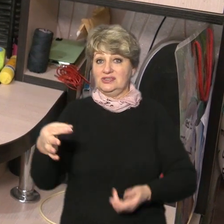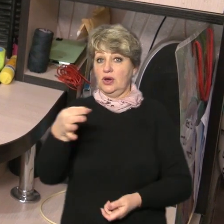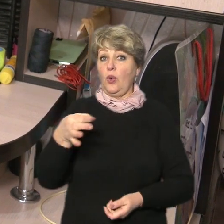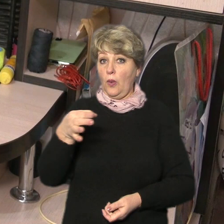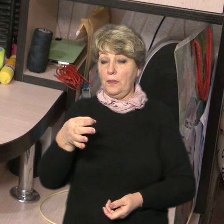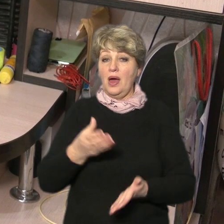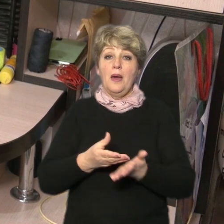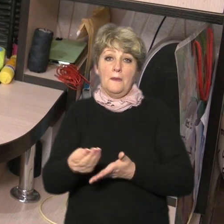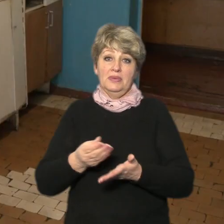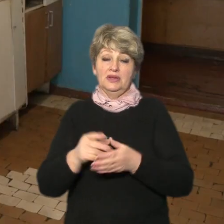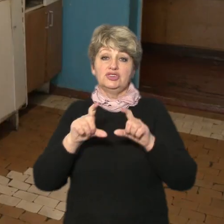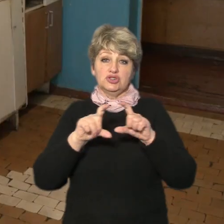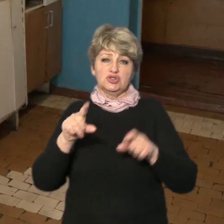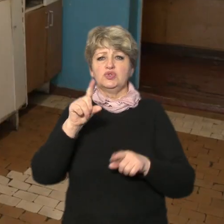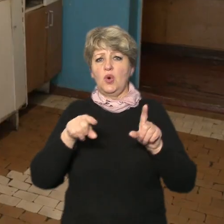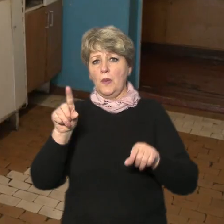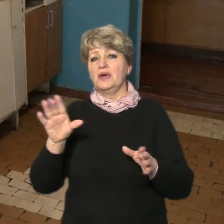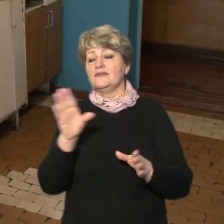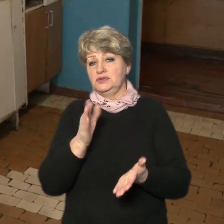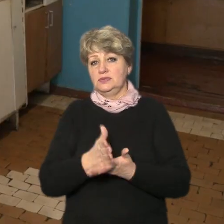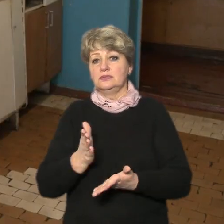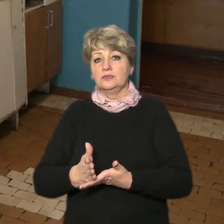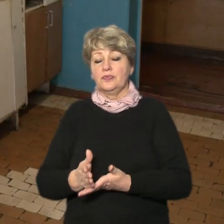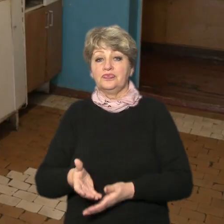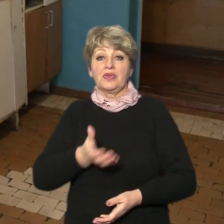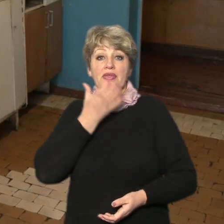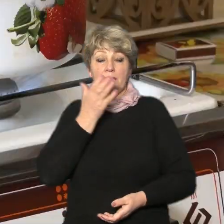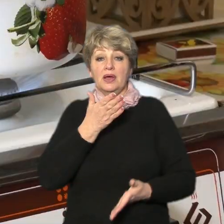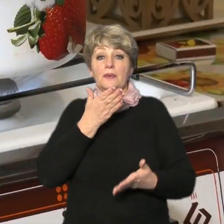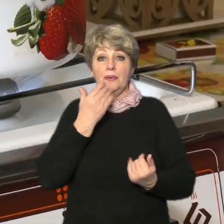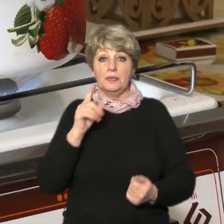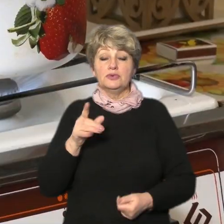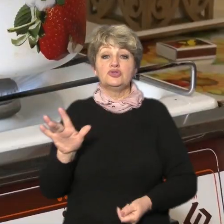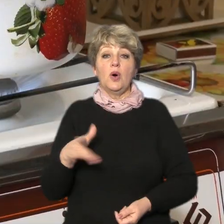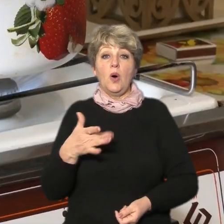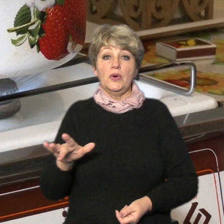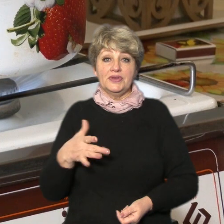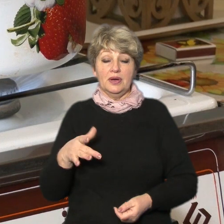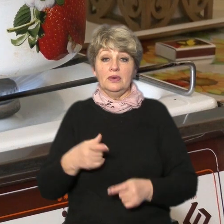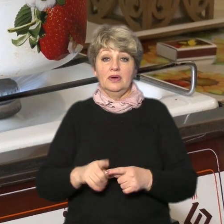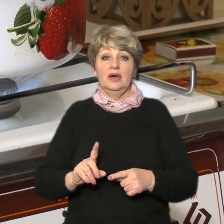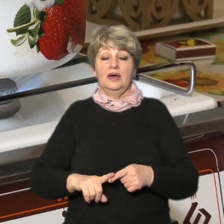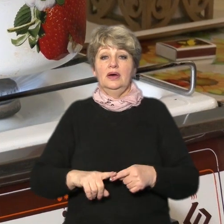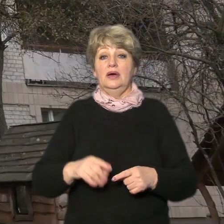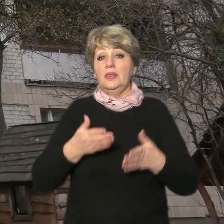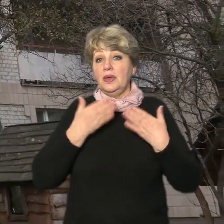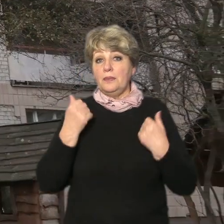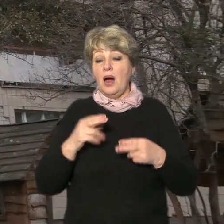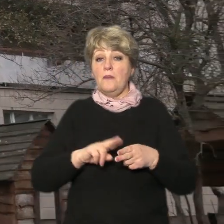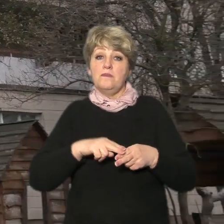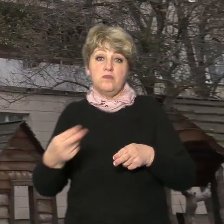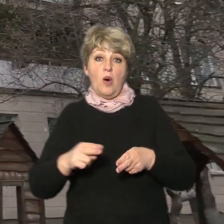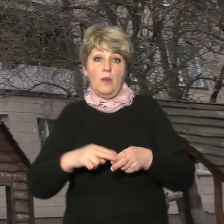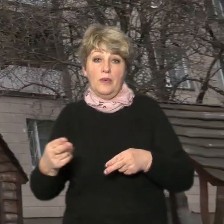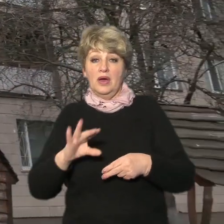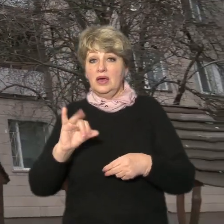платіж номер все є тепло не постачають тому що балансоутримувач має борги та не уклав договір на постачання послуги